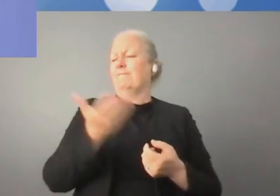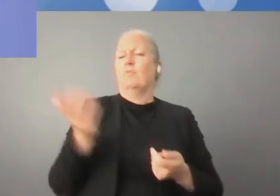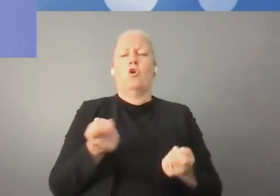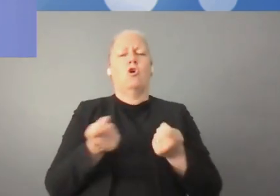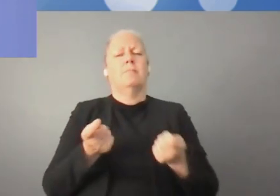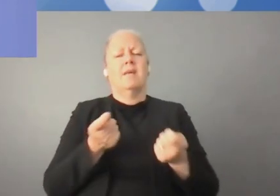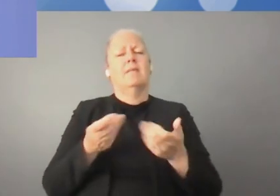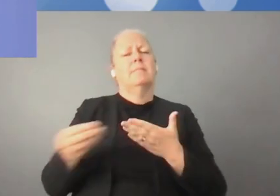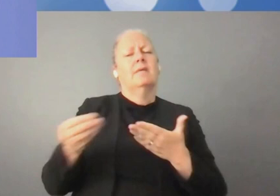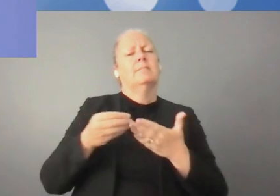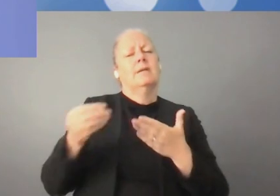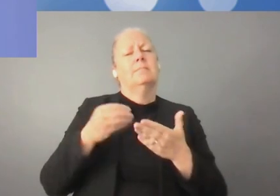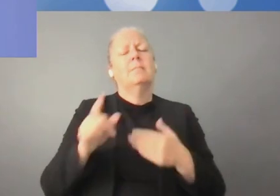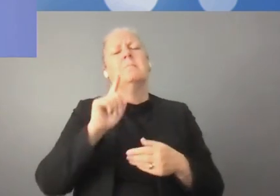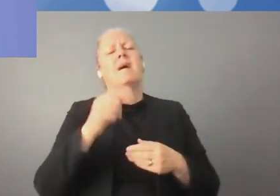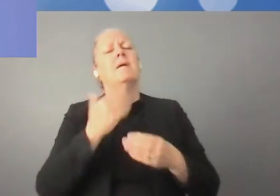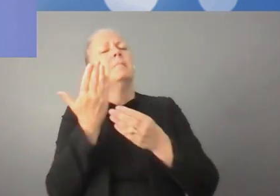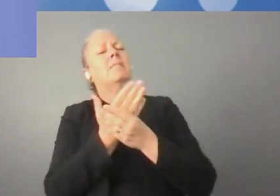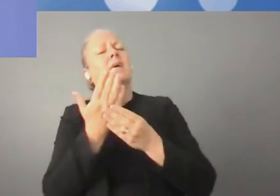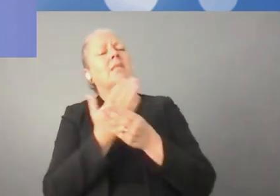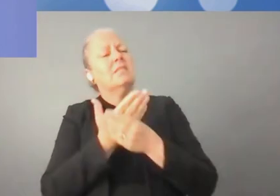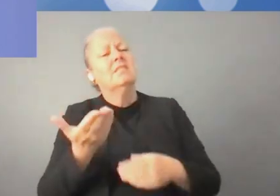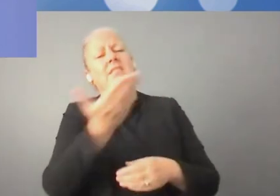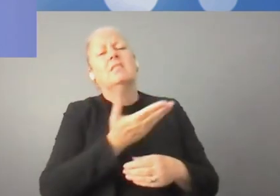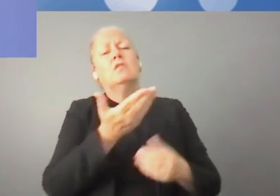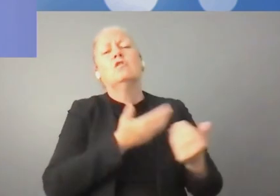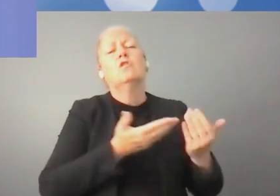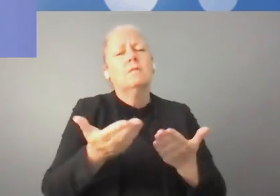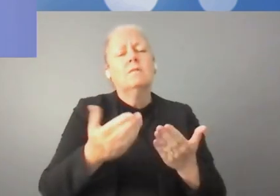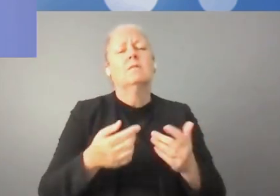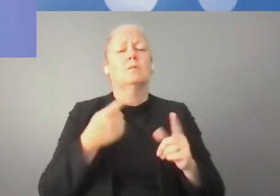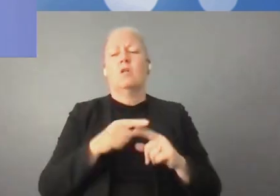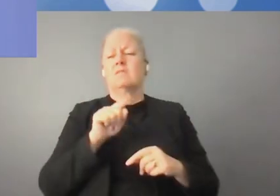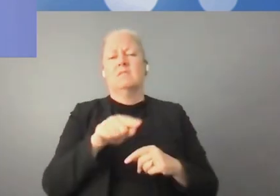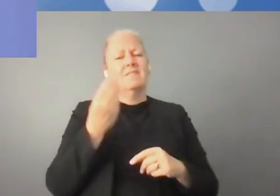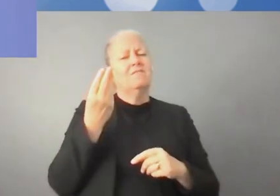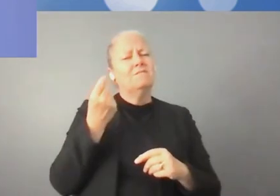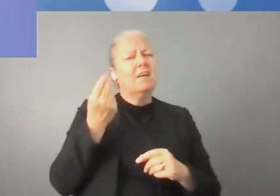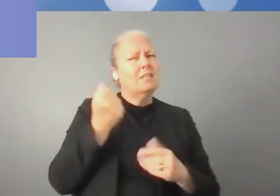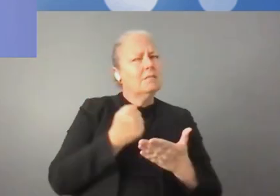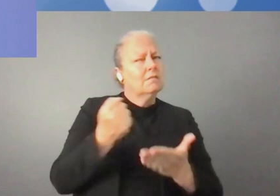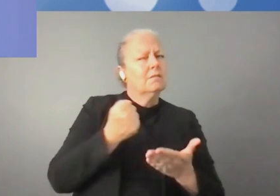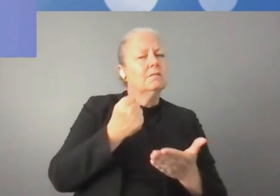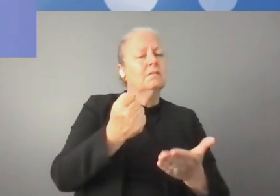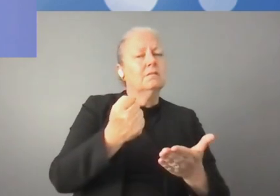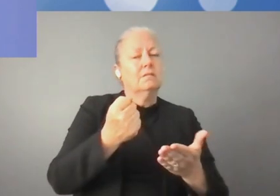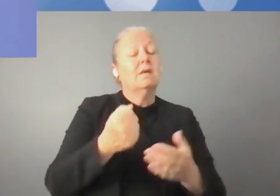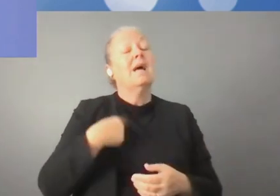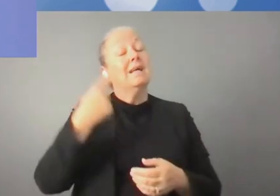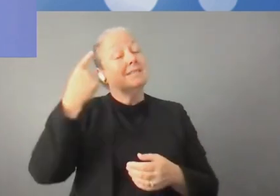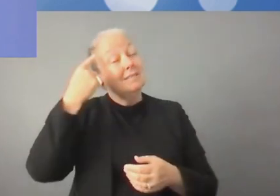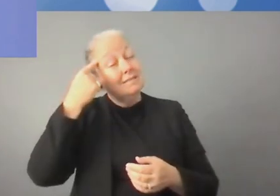paiement, qui aident profondément l'économie. Et ensuite, effectivement, il faut des politiques publiques dédiées à l'économie.